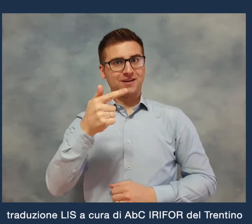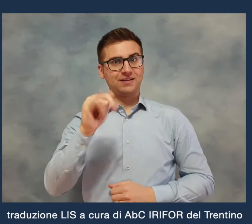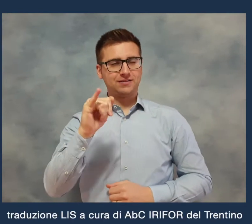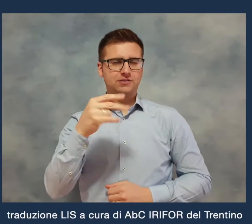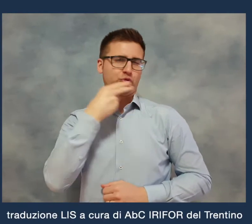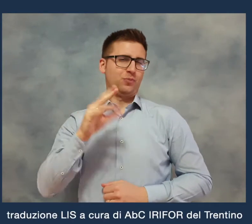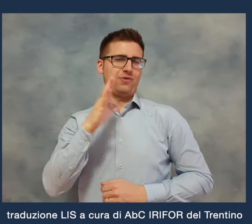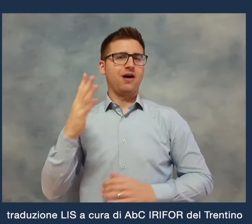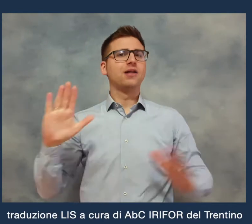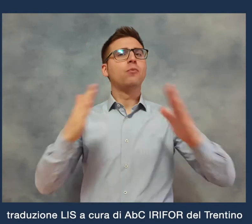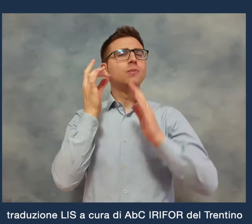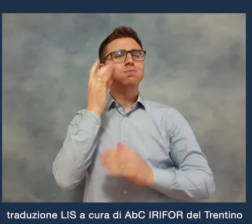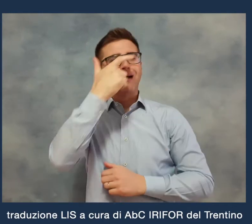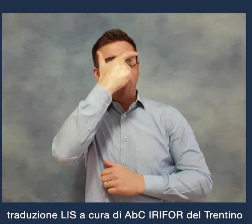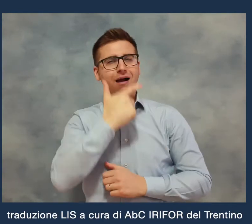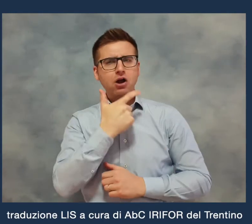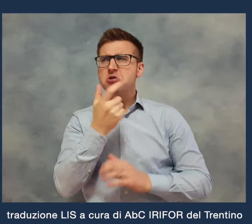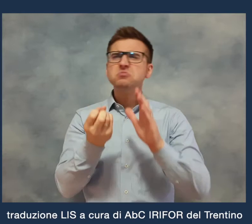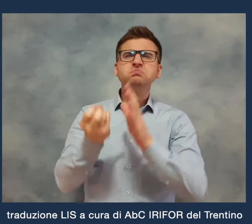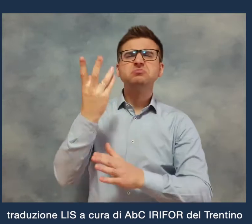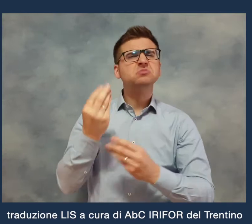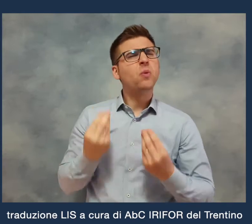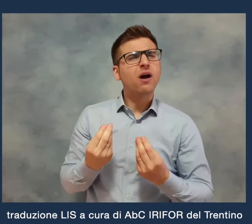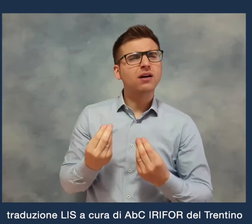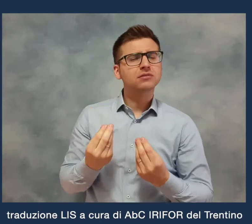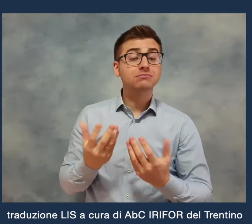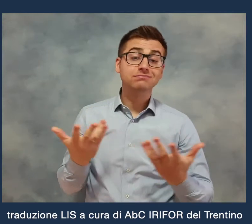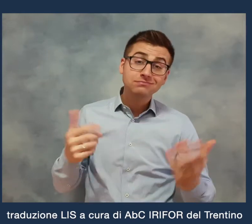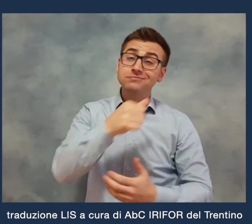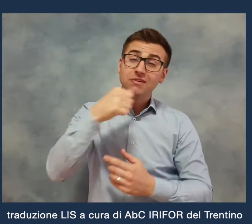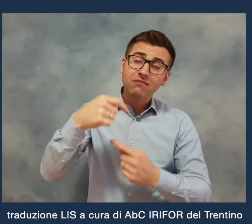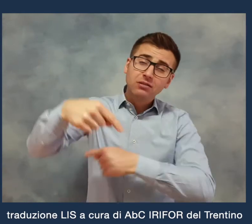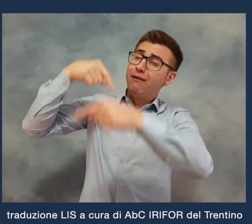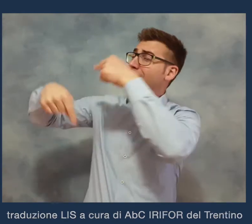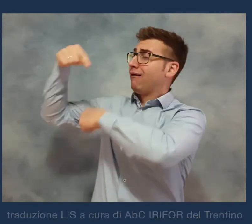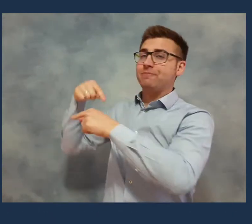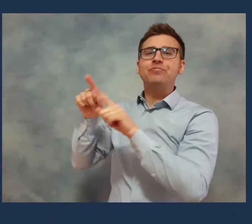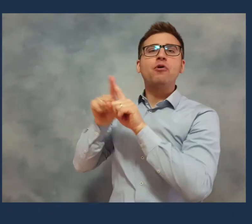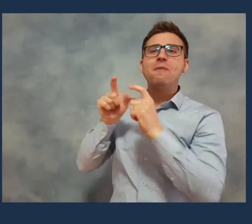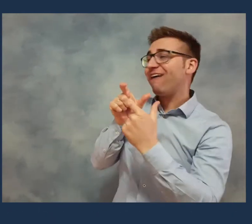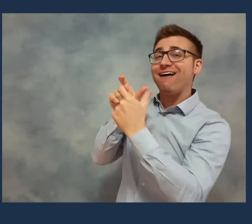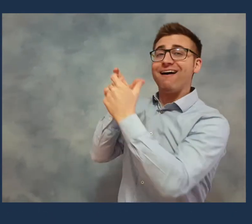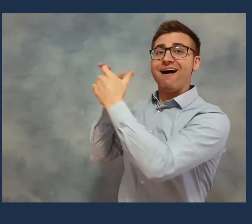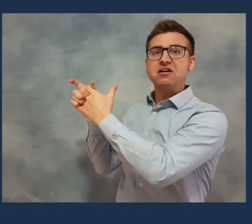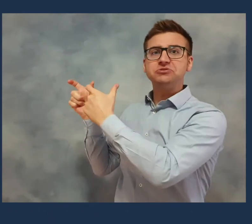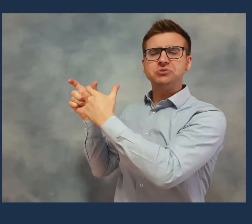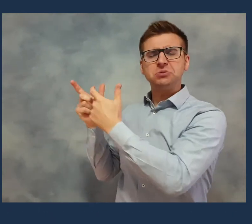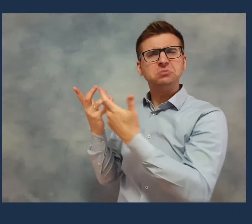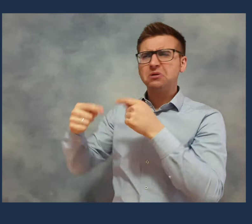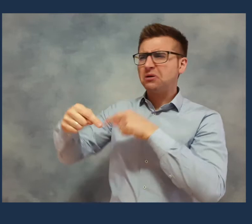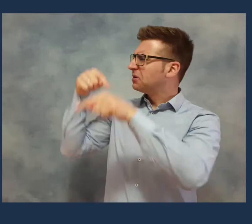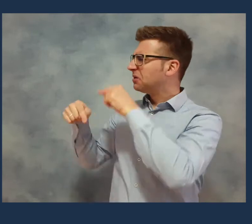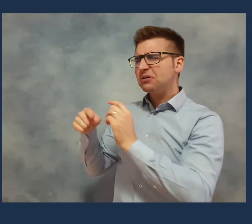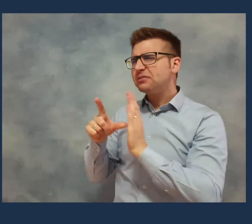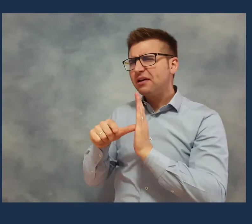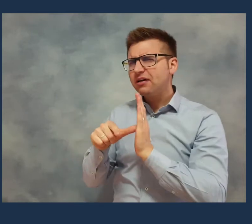Scoprire come sono nate le Dolomiti, i Monti Pallidi, vuol dire partire per un viaggio nel tempo profondo, il tempo della geologia, che si misura in milioni